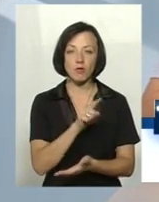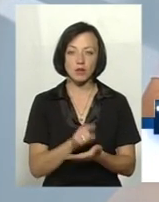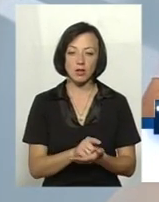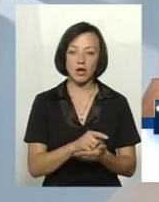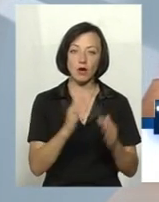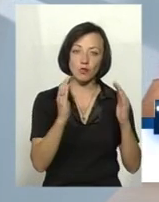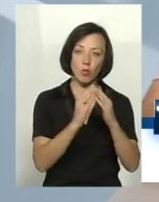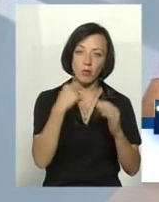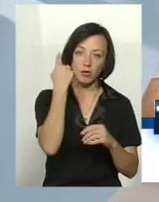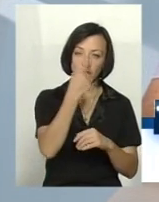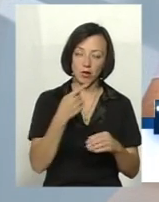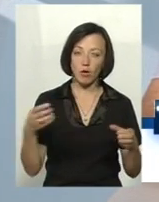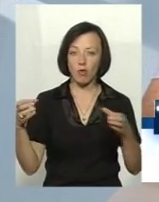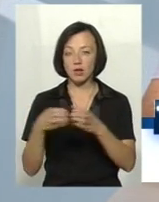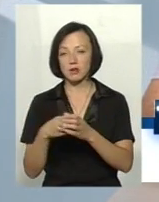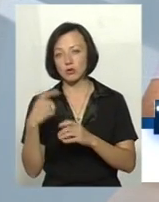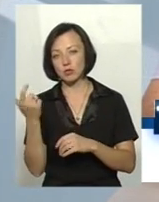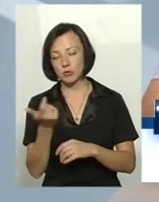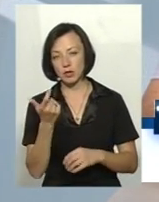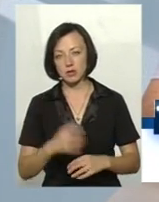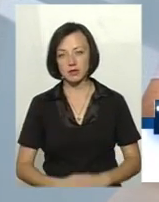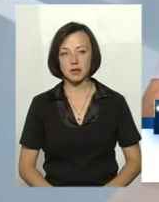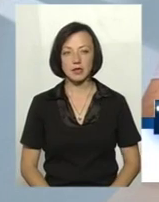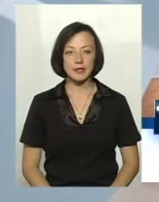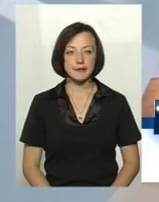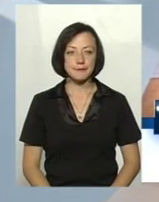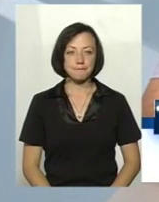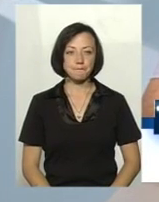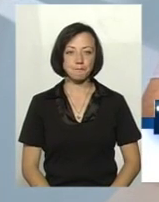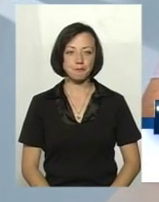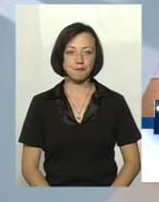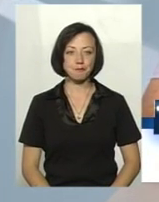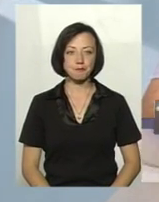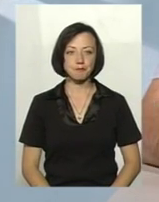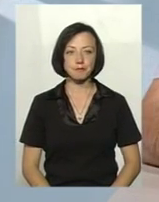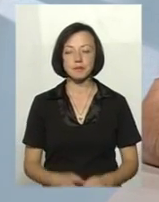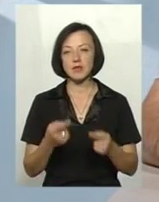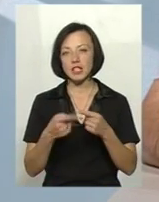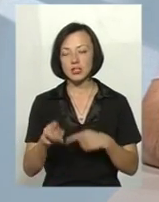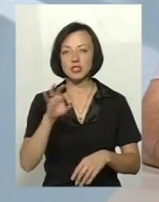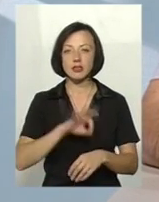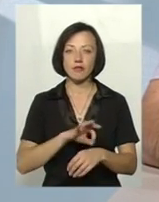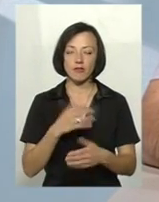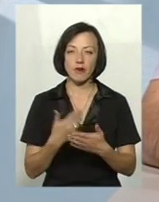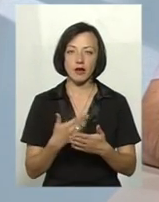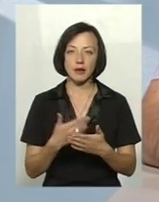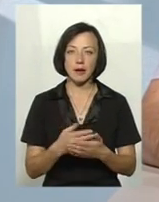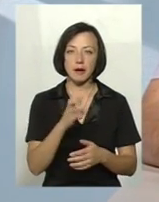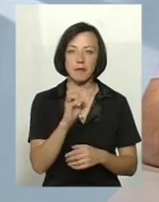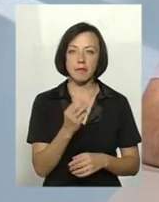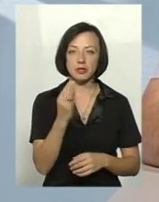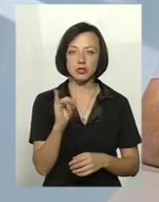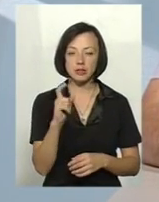в господарствах колективних, і у приватному секторі. Інші там захворювання, бешиха